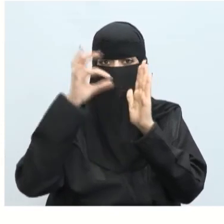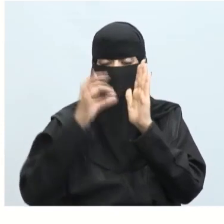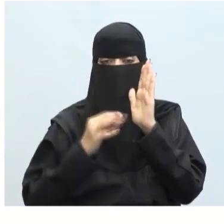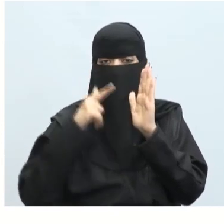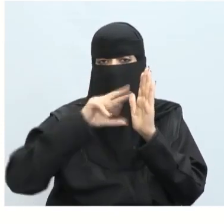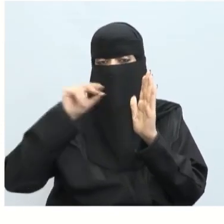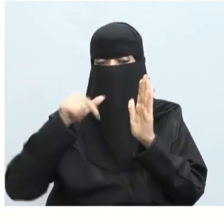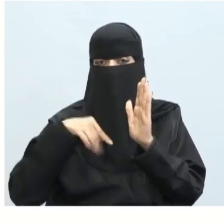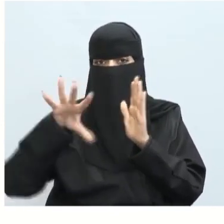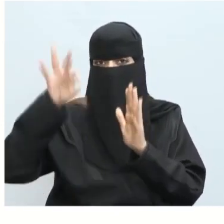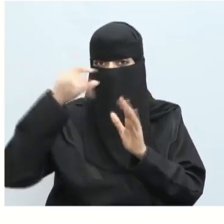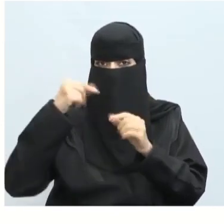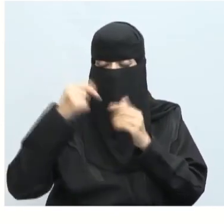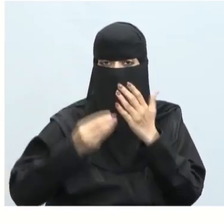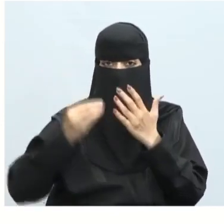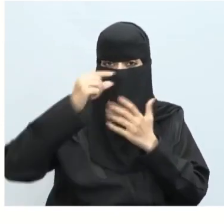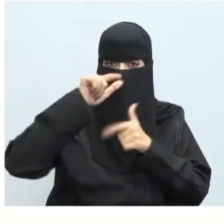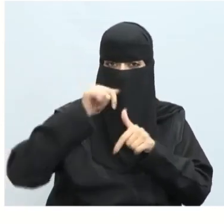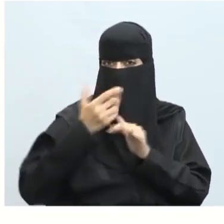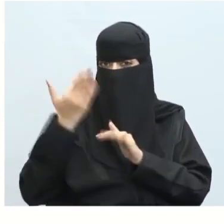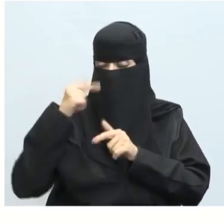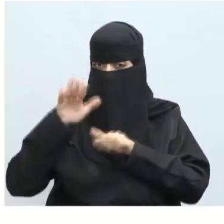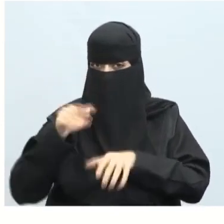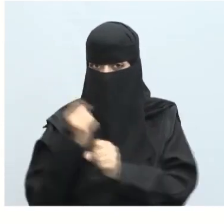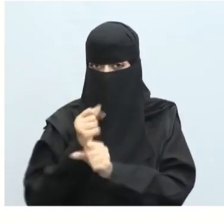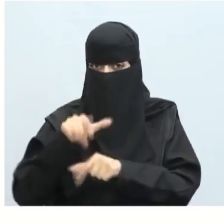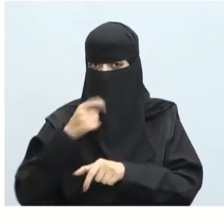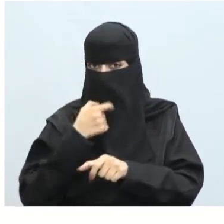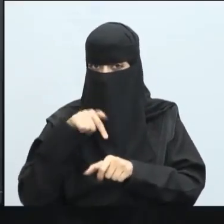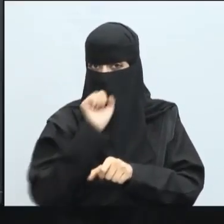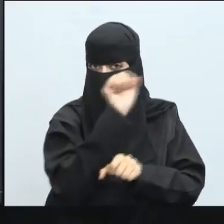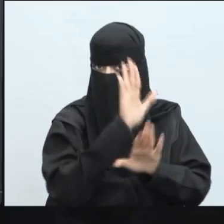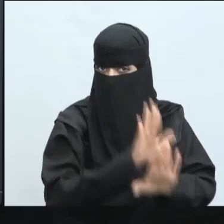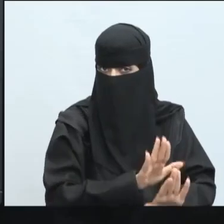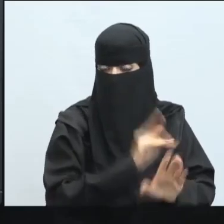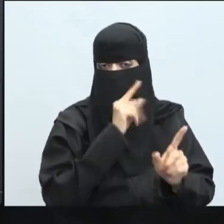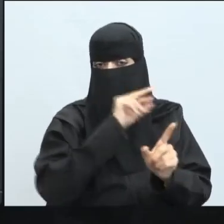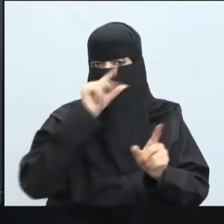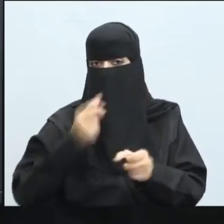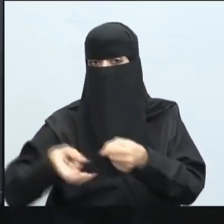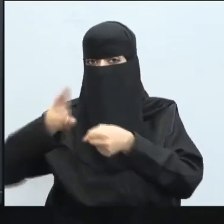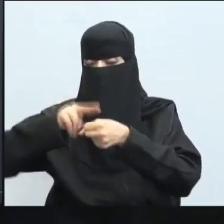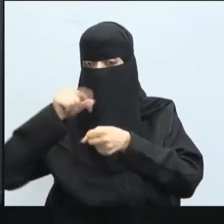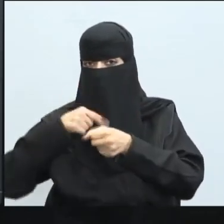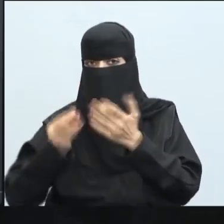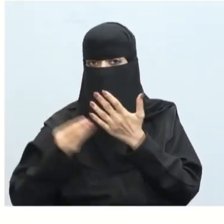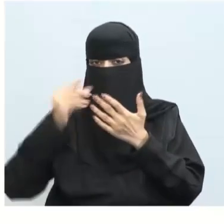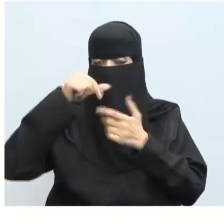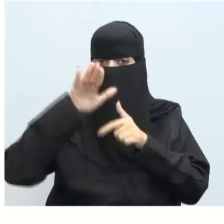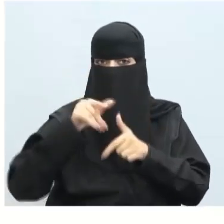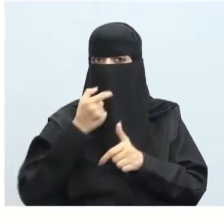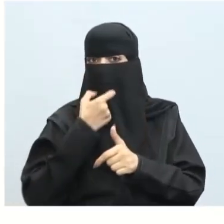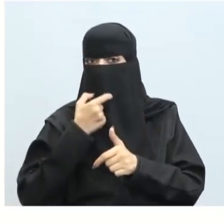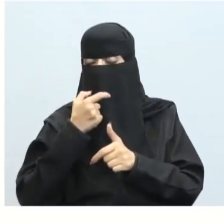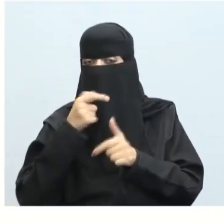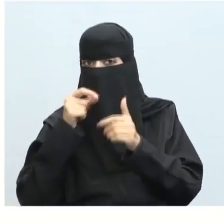نفس الخيارات هذه أو نفس الخطوات التي قمت بها هنا كانت خاصة بمدينة الرياض إضافة لابل وأسميتها الرياض إضافة